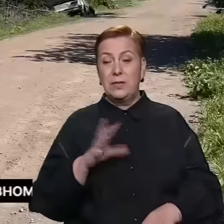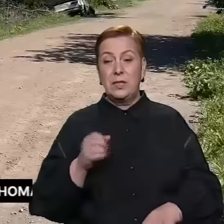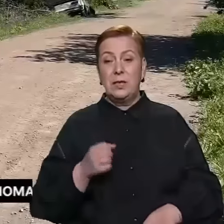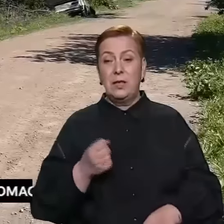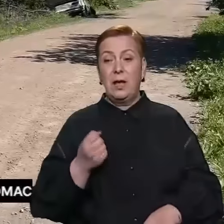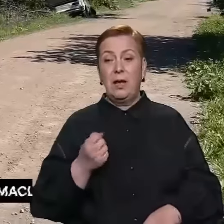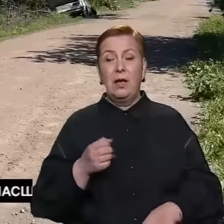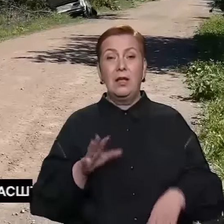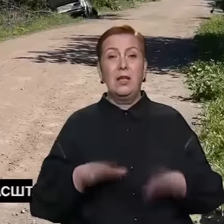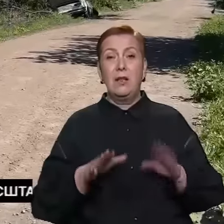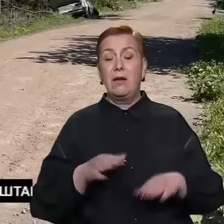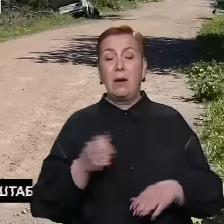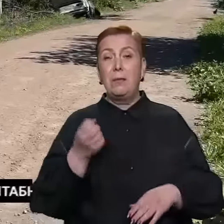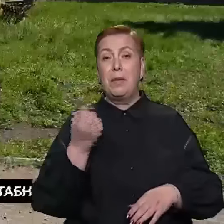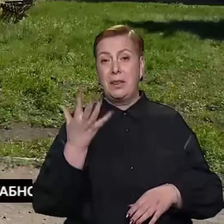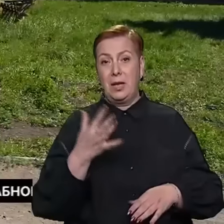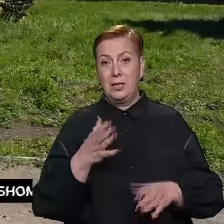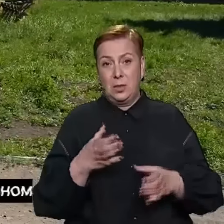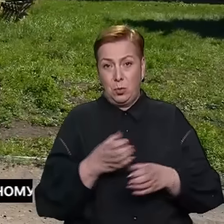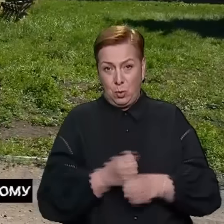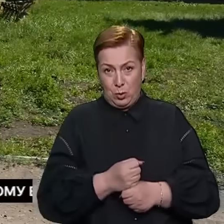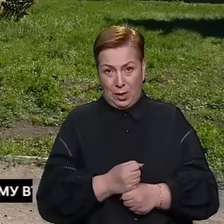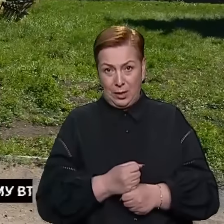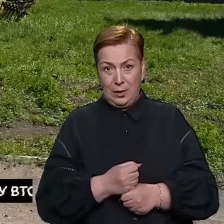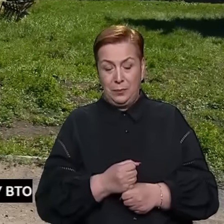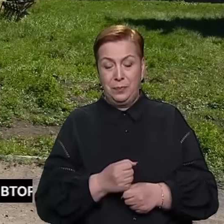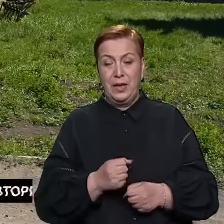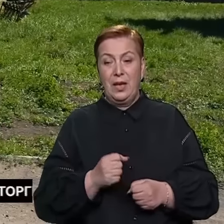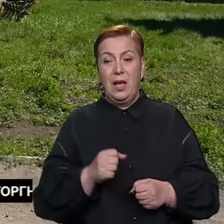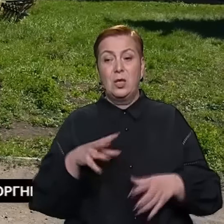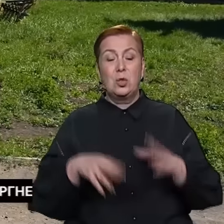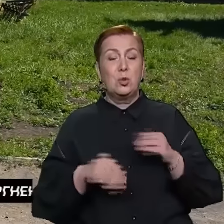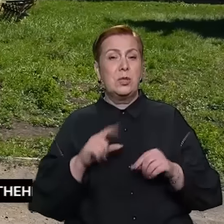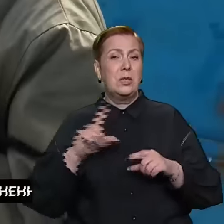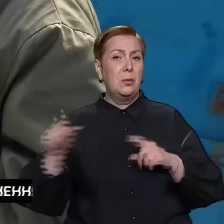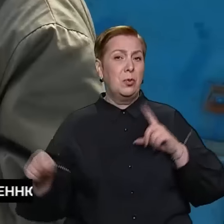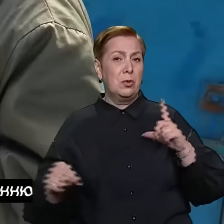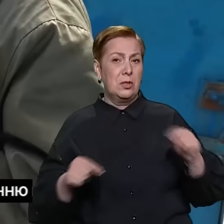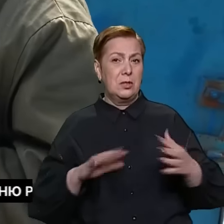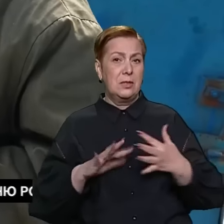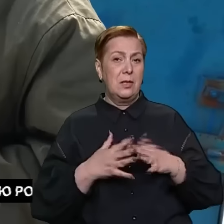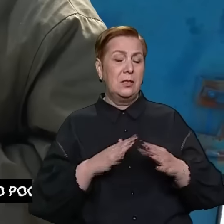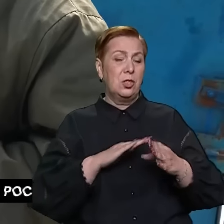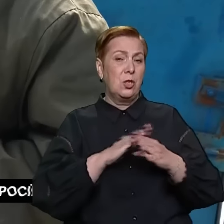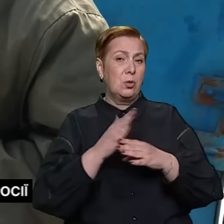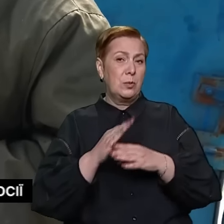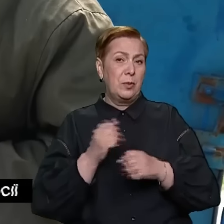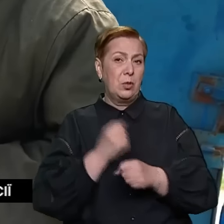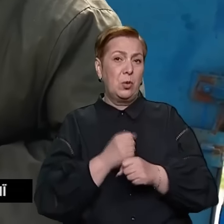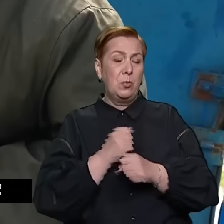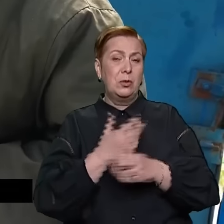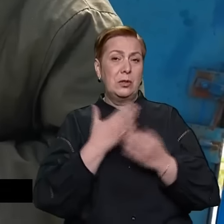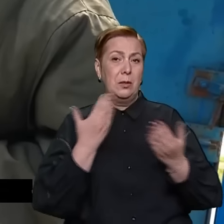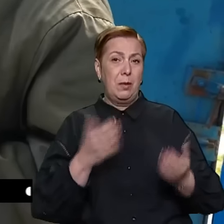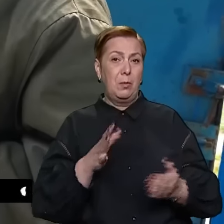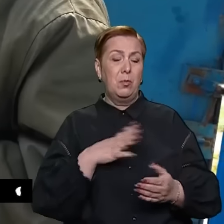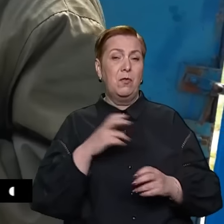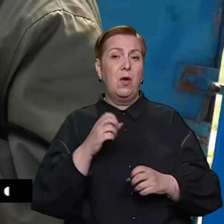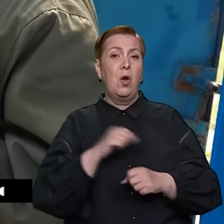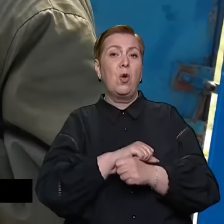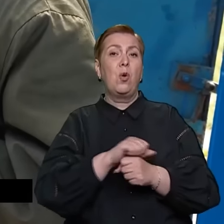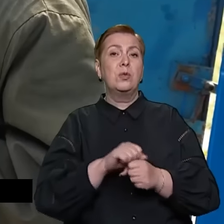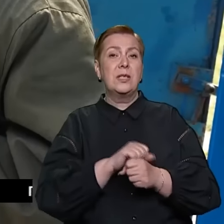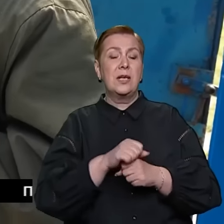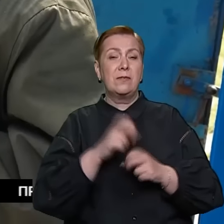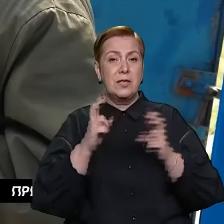Сусіди роз'їхалися, каже жінка. Селище розбите, роботи немає. Люди працювали, консервний завод у